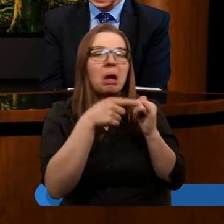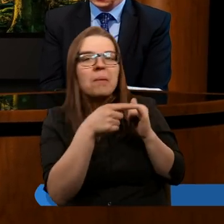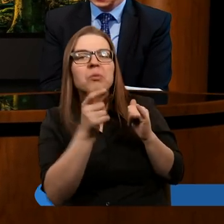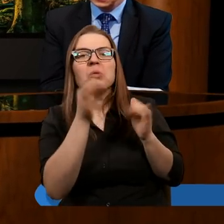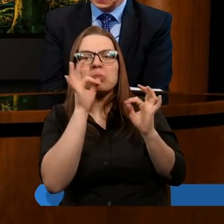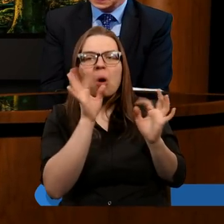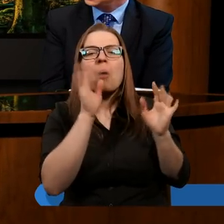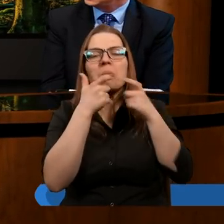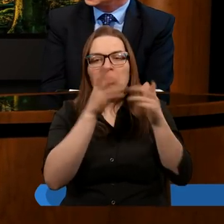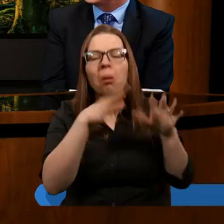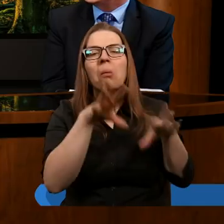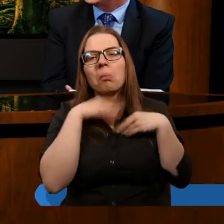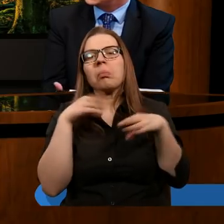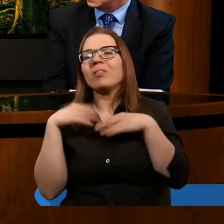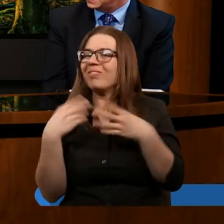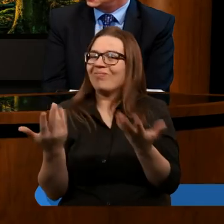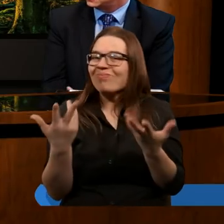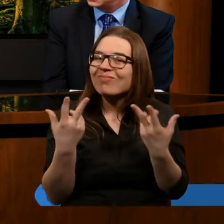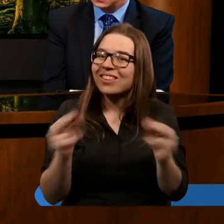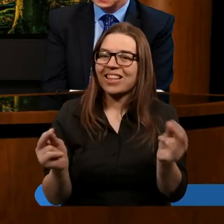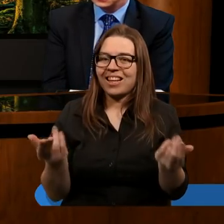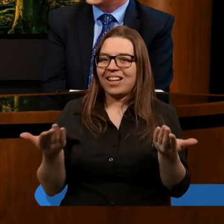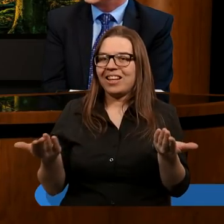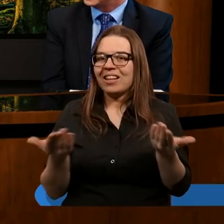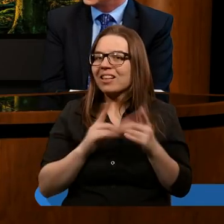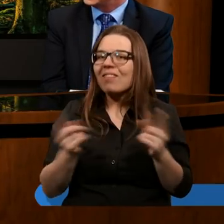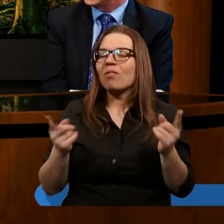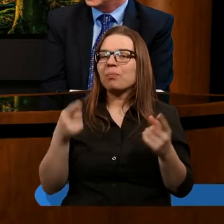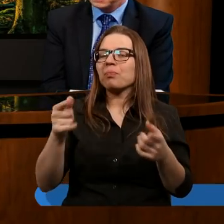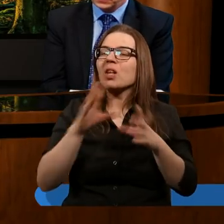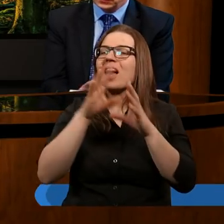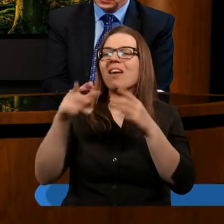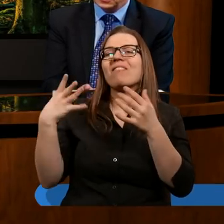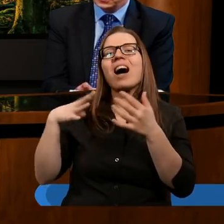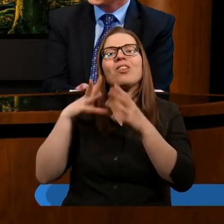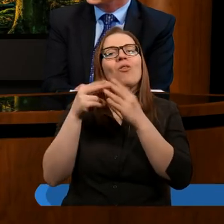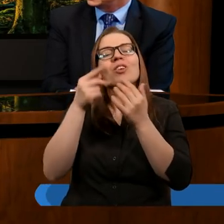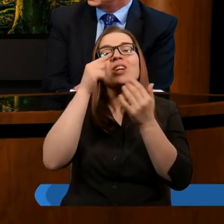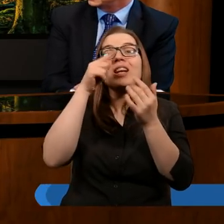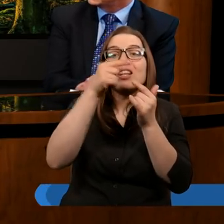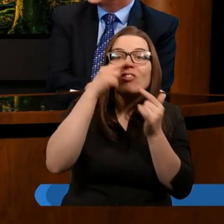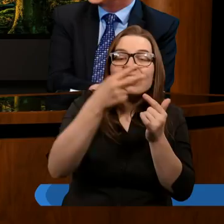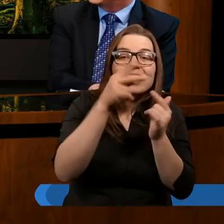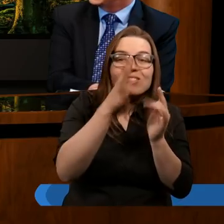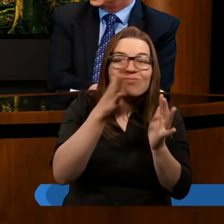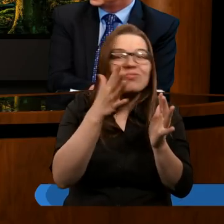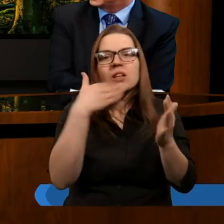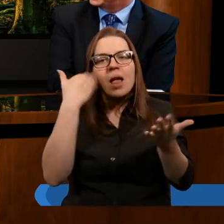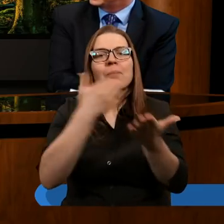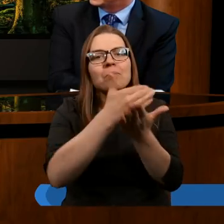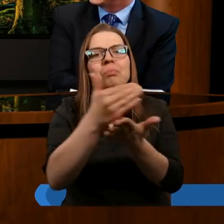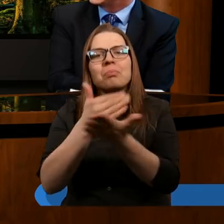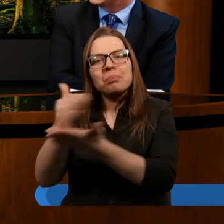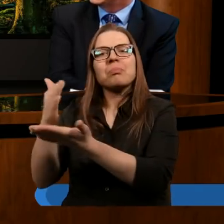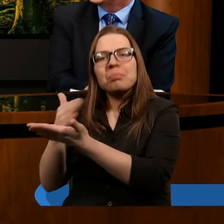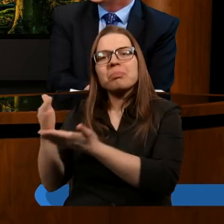który głoszą. i tak chrześcijaństwo jeszcze dalej odchodzi od tych czystych wartości. Trudno porównywać to do tego czystego jeźdźca, do tego